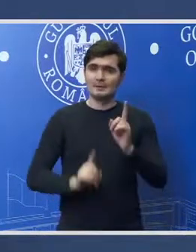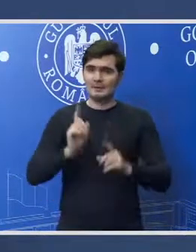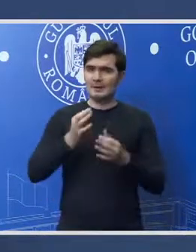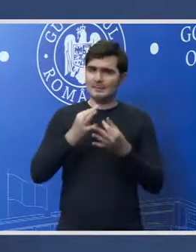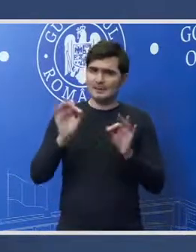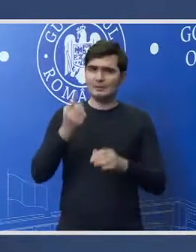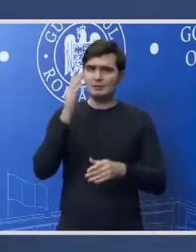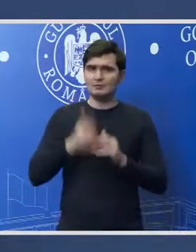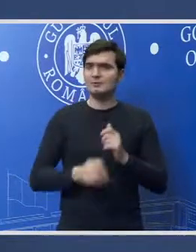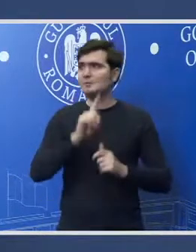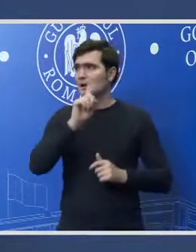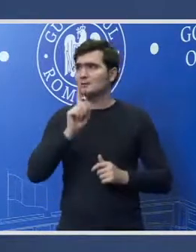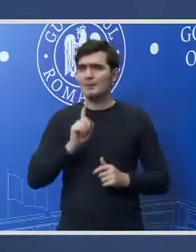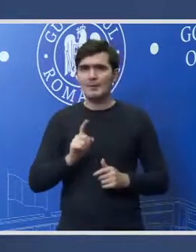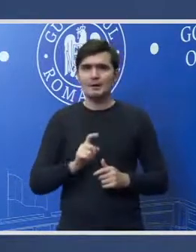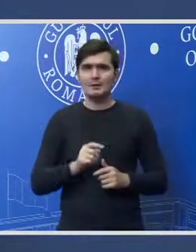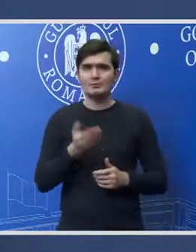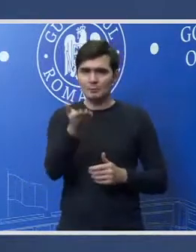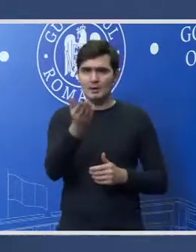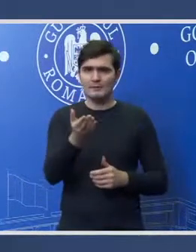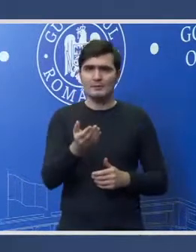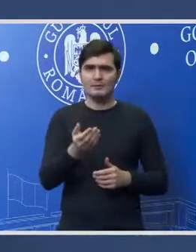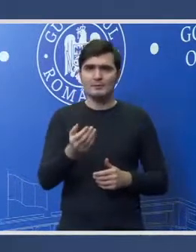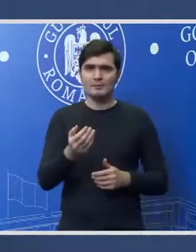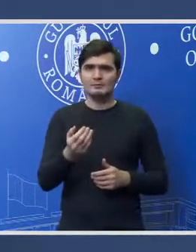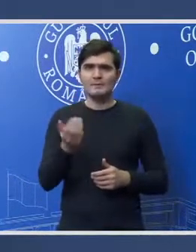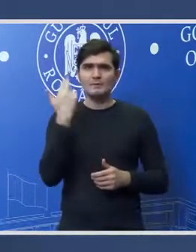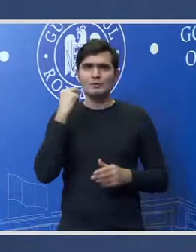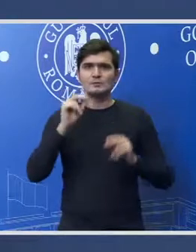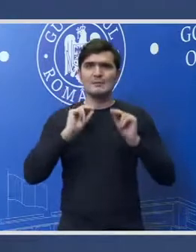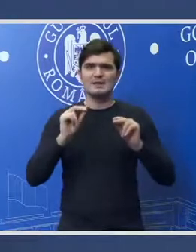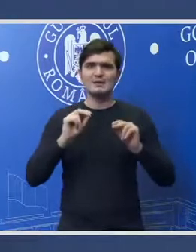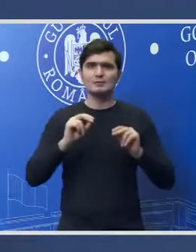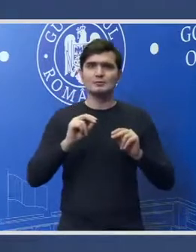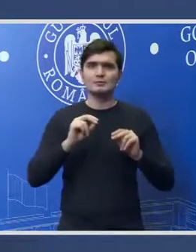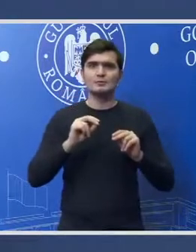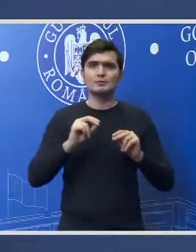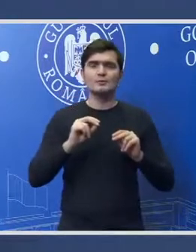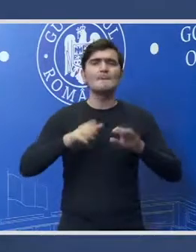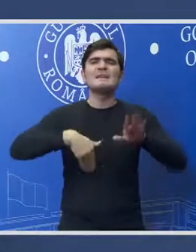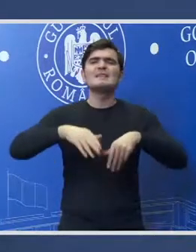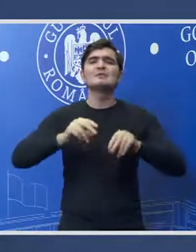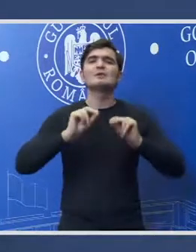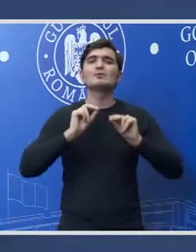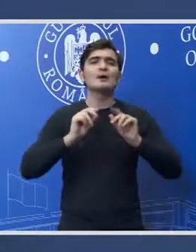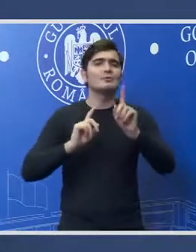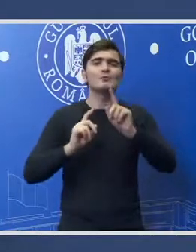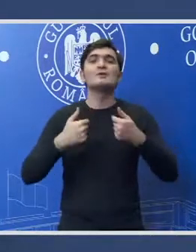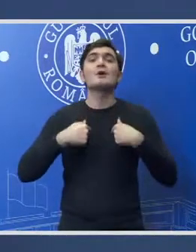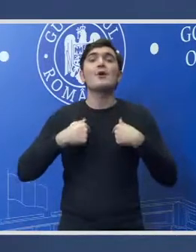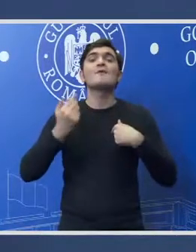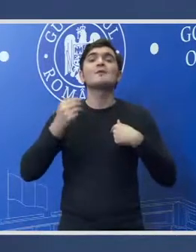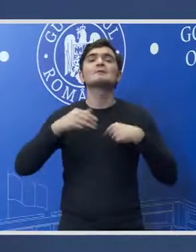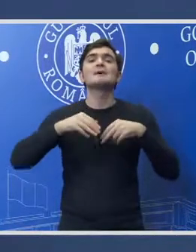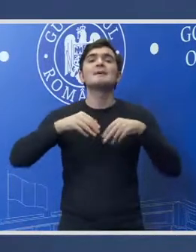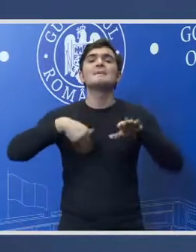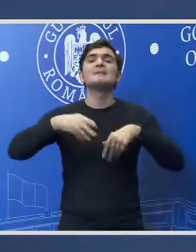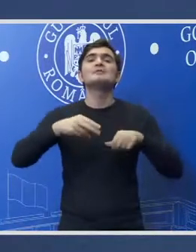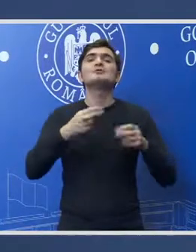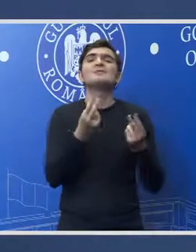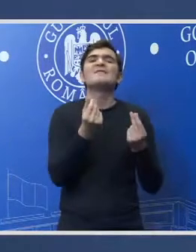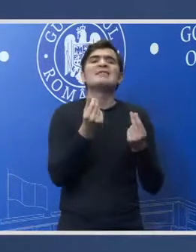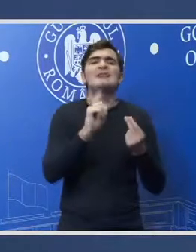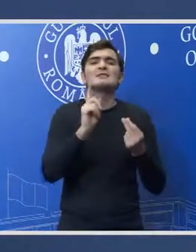permiteți o ultimă întrebare ca fost Ministru de Educație cum vi se pare taxarea Facebook? finanțe. De finanțe. Da. Cum